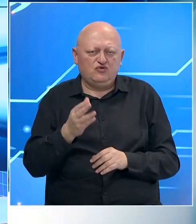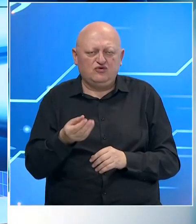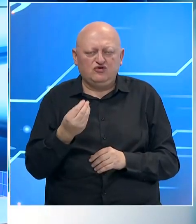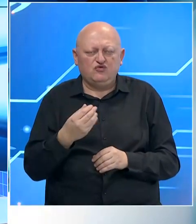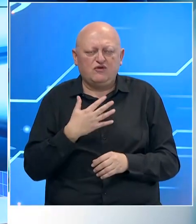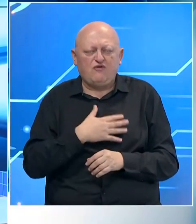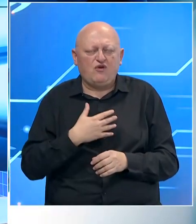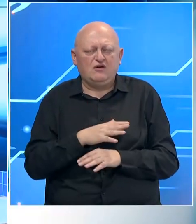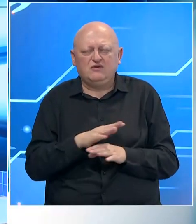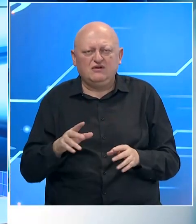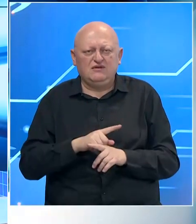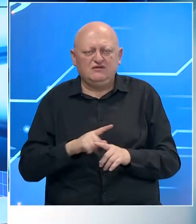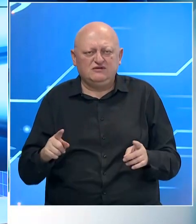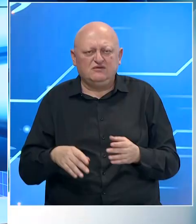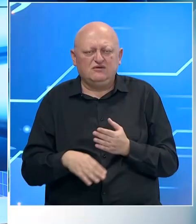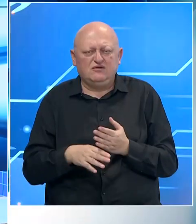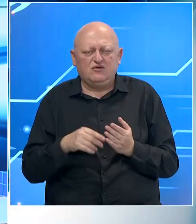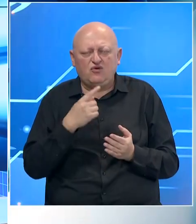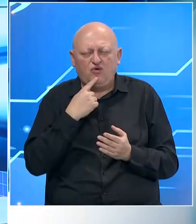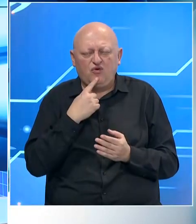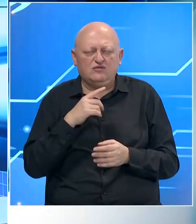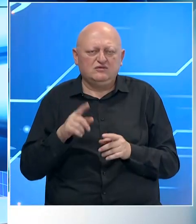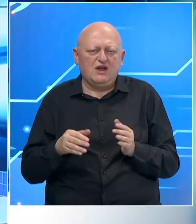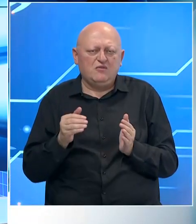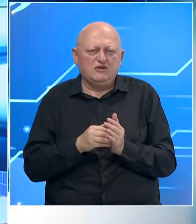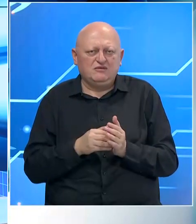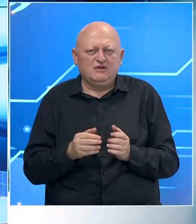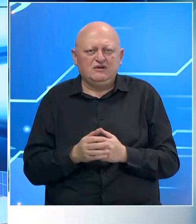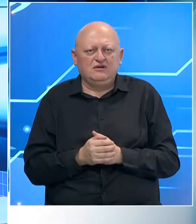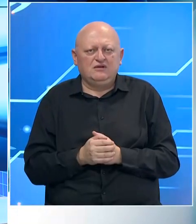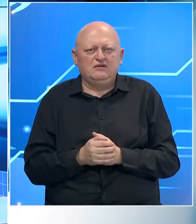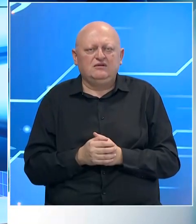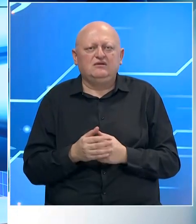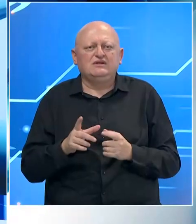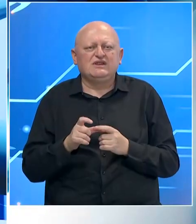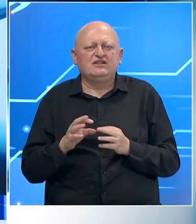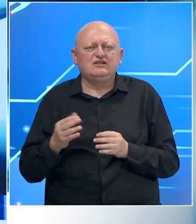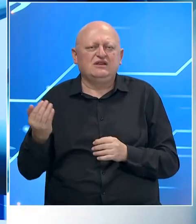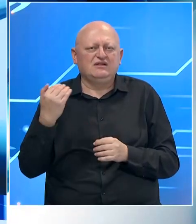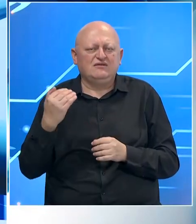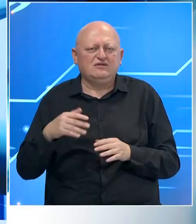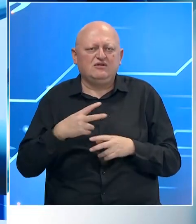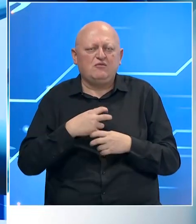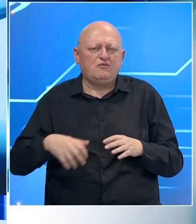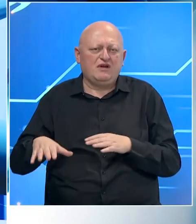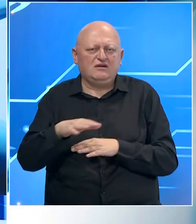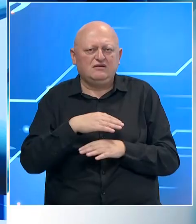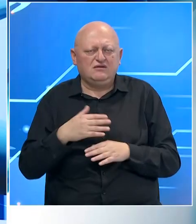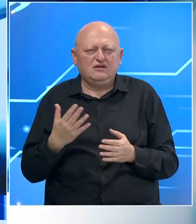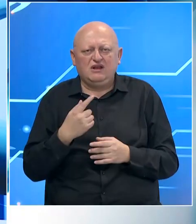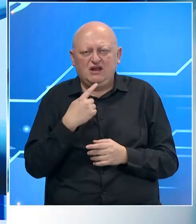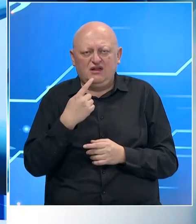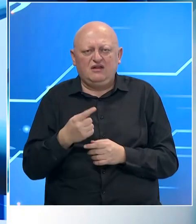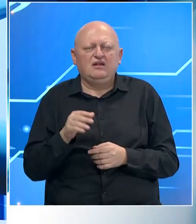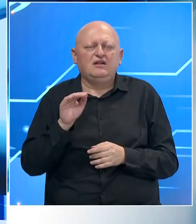voje ili bilo koja vrsta pomoći koja im je najpotrebnija. Sandra Šabić javila se sa poplavljenih područja. Kao što smo